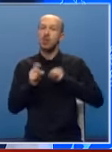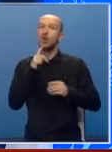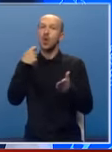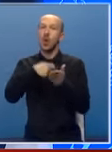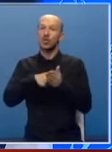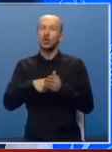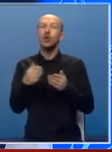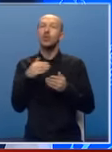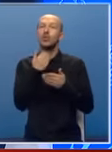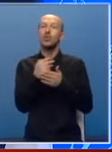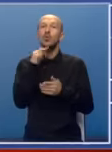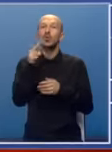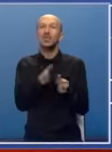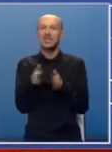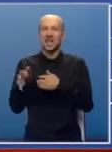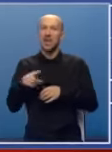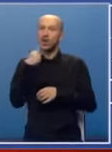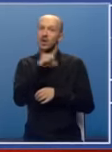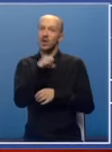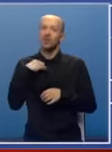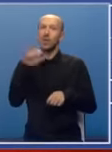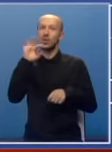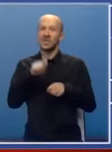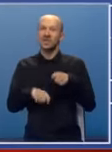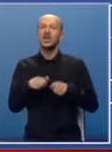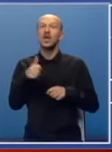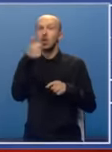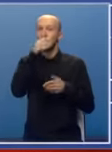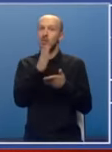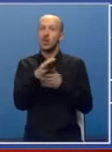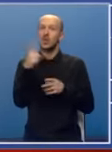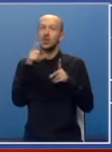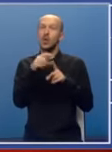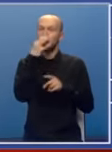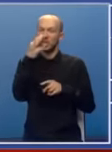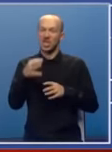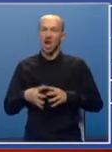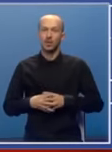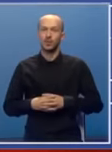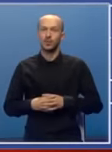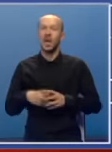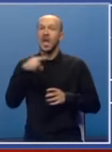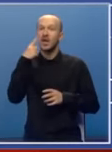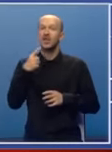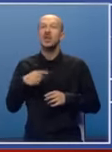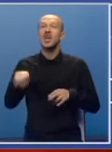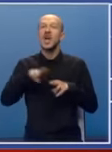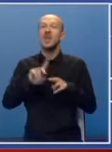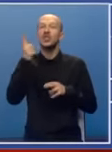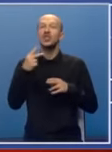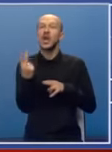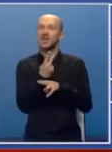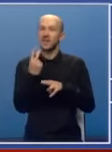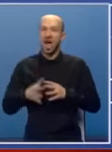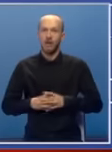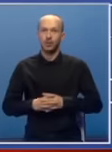ulažu mnogi drugi sa strane. No, govorili smo i o sankcijama i pošto je to bilo jedno od pitanja. Reč je kada vam najveća zemlja,